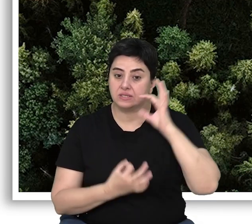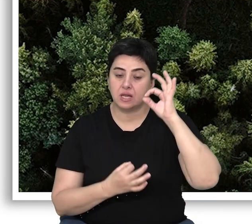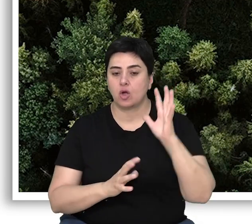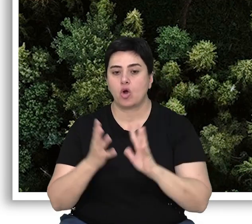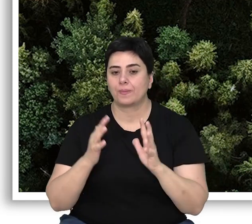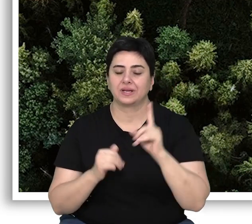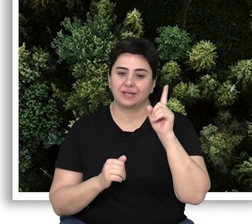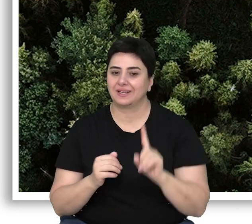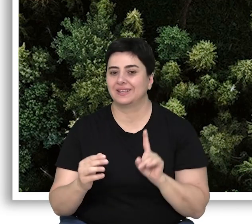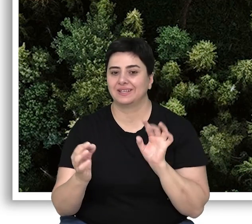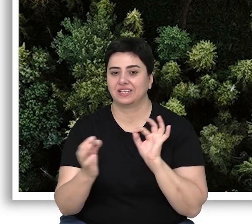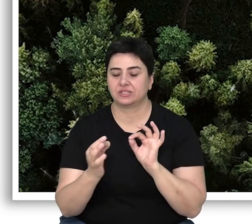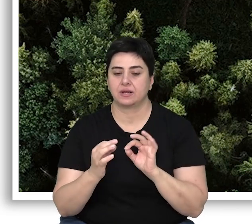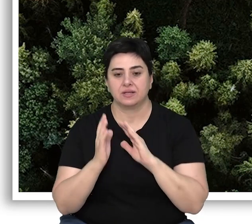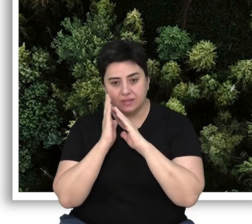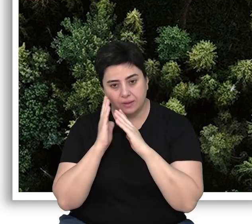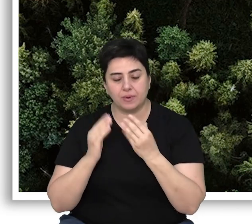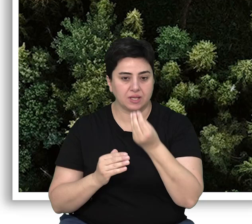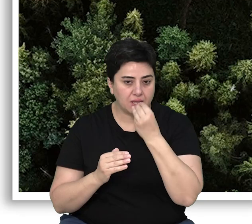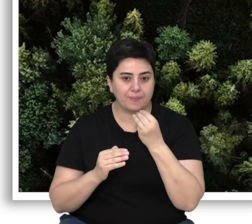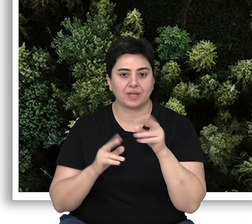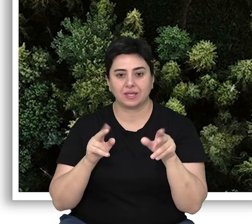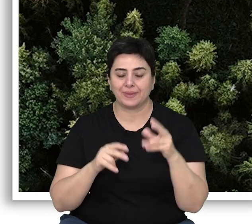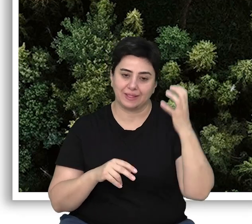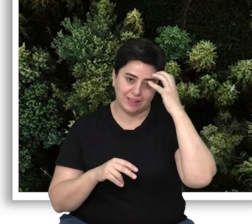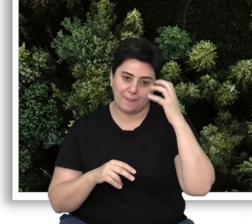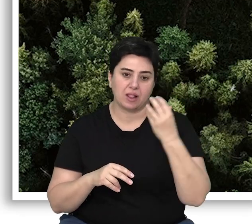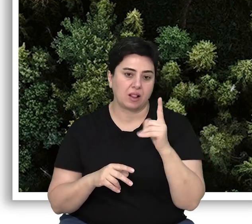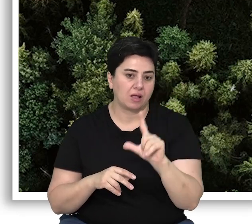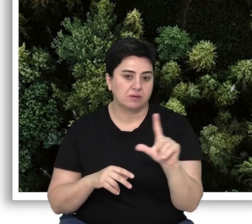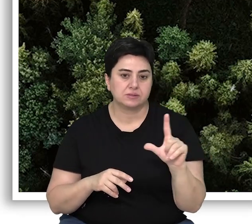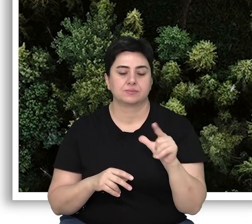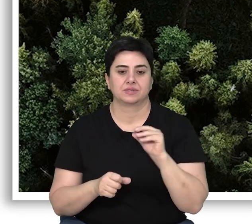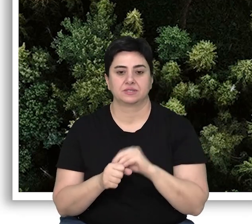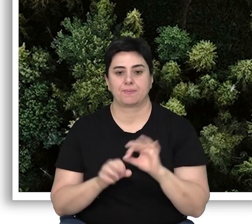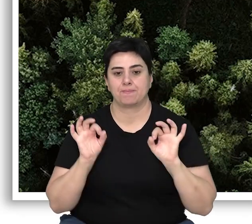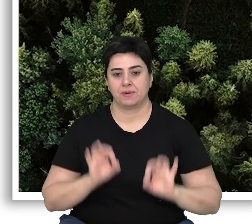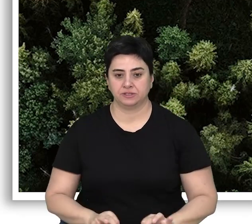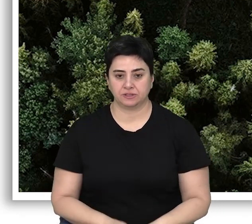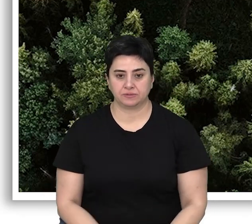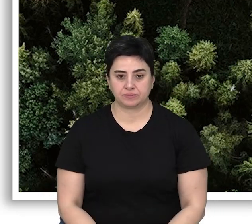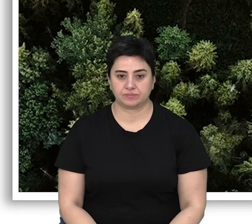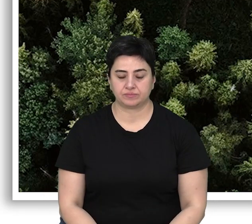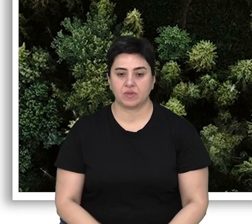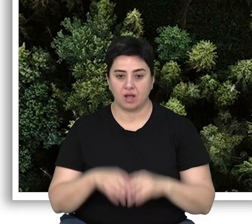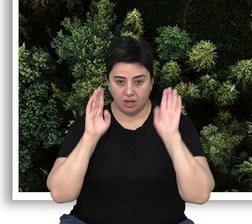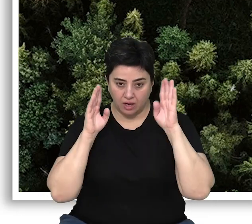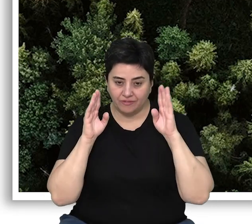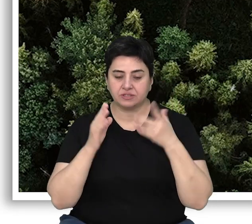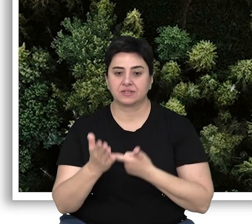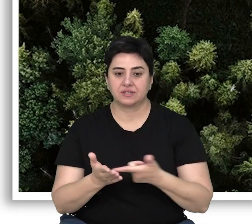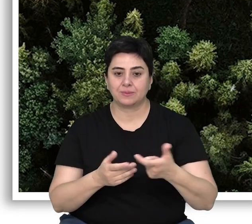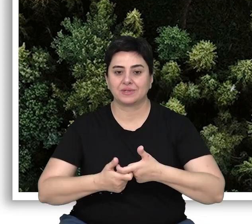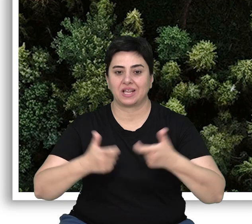ormanla ilk ilişkisi, barınma ve beslenme gibi temel ihtiyaçlarının karşılanmasıyla başladı. Hayvancılık ve